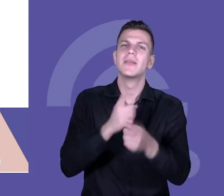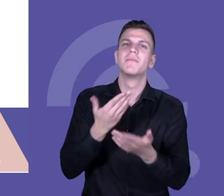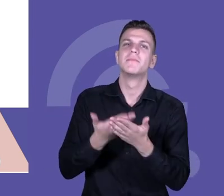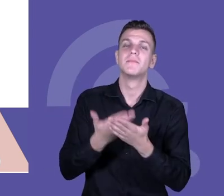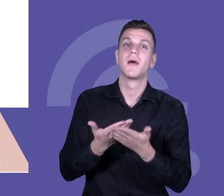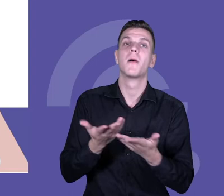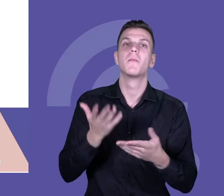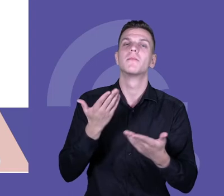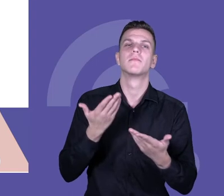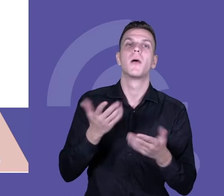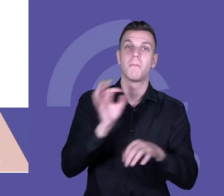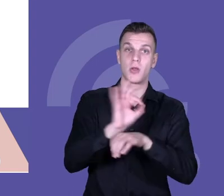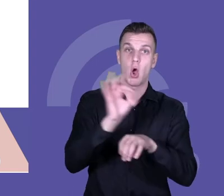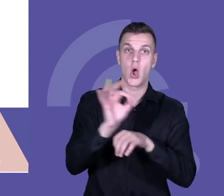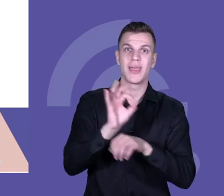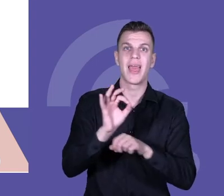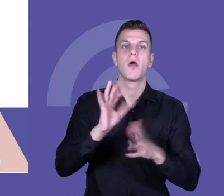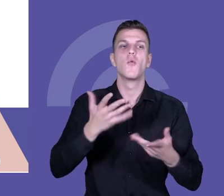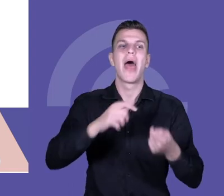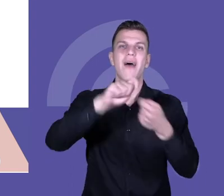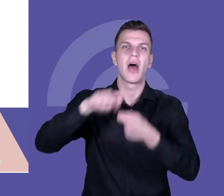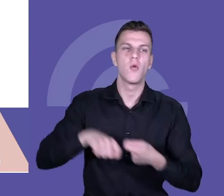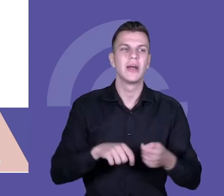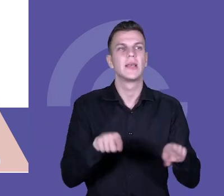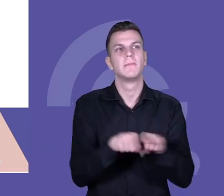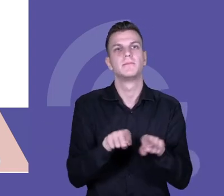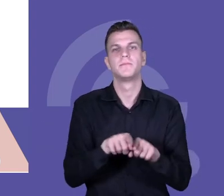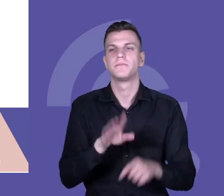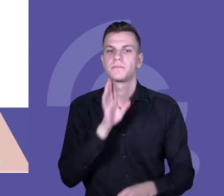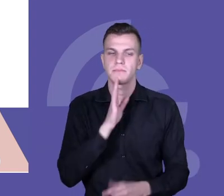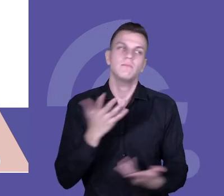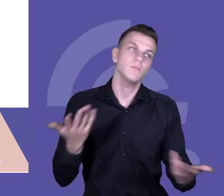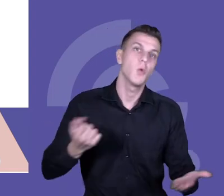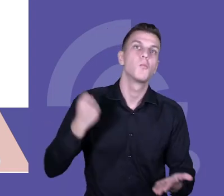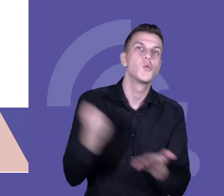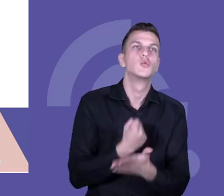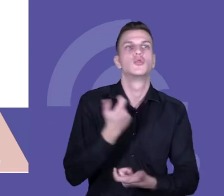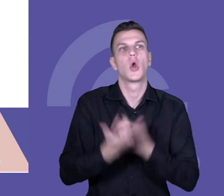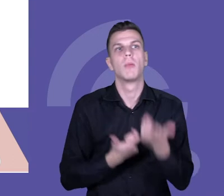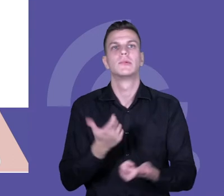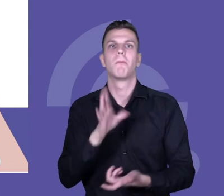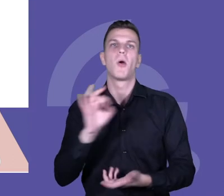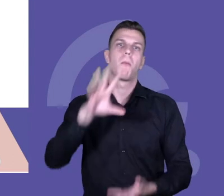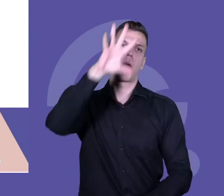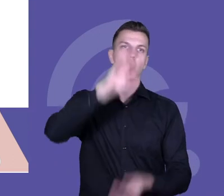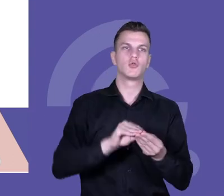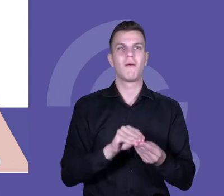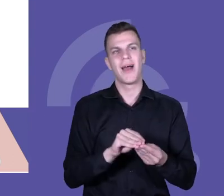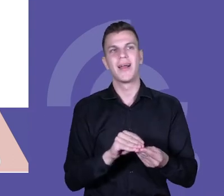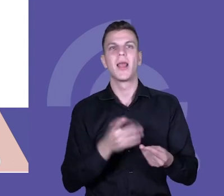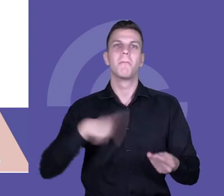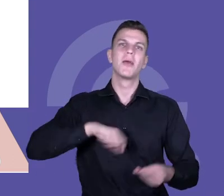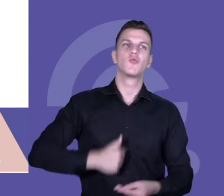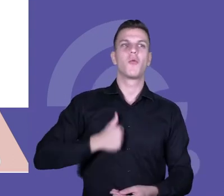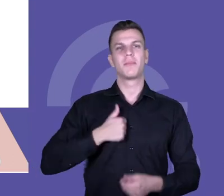ewaluacja była nie po prostu jednym z działań kończących projekt, podsumowującym, pokazującym, że wszystko się super udało, ale to była